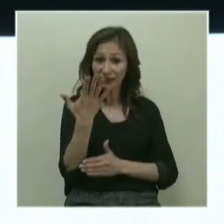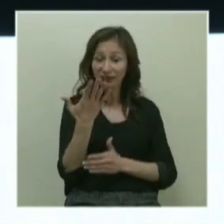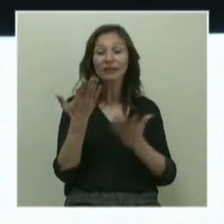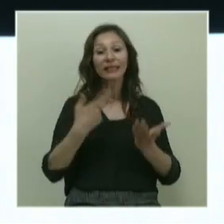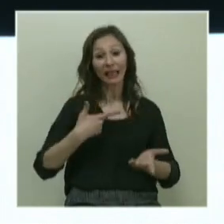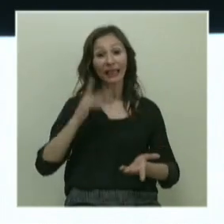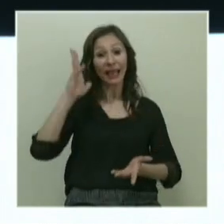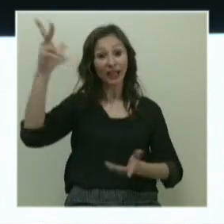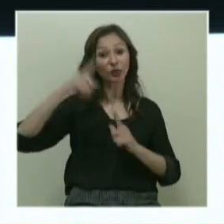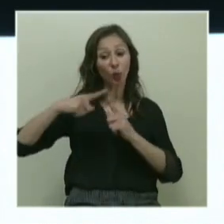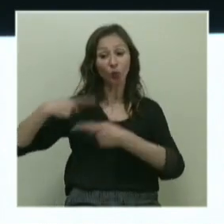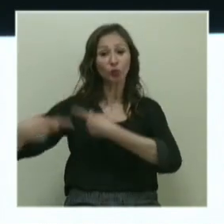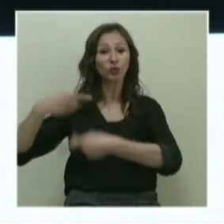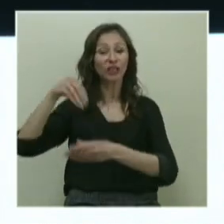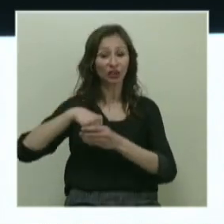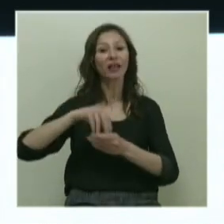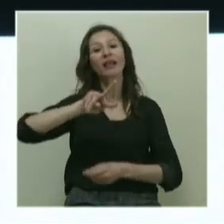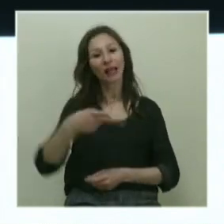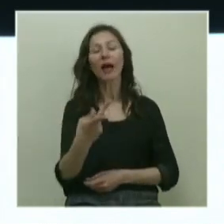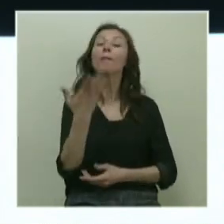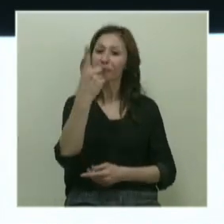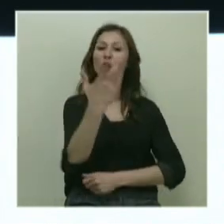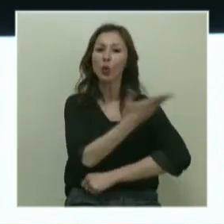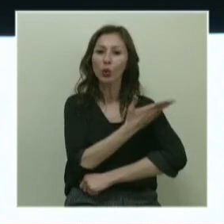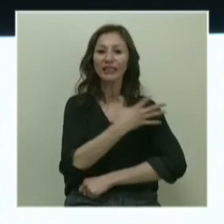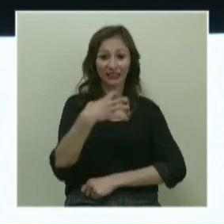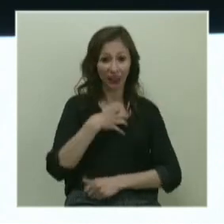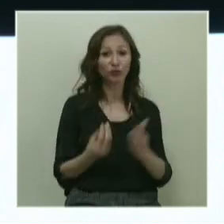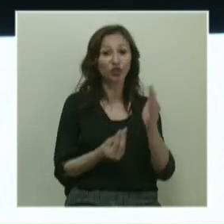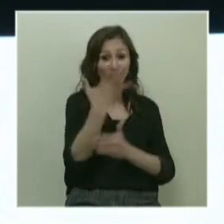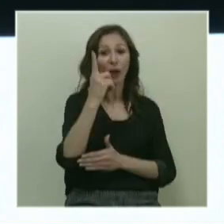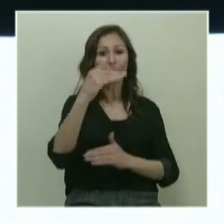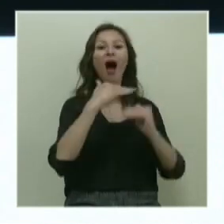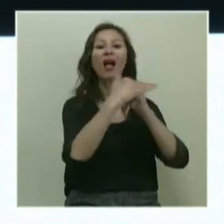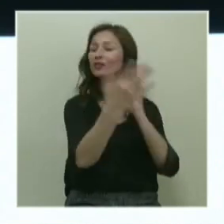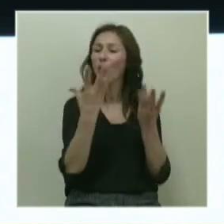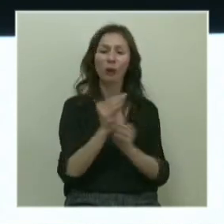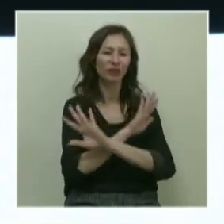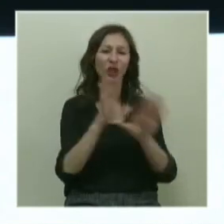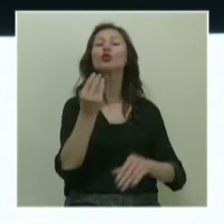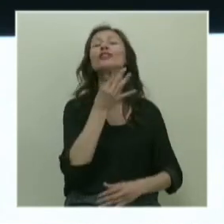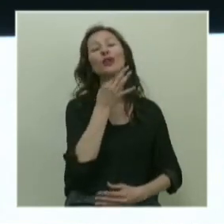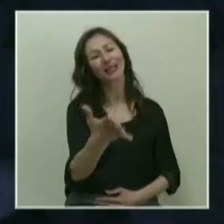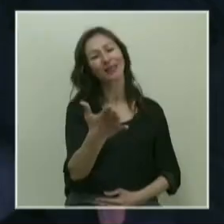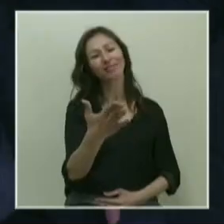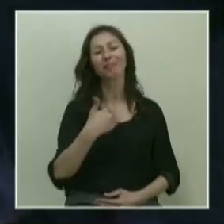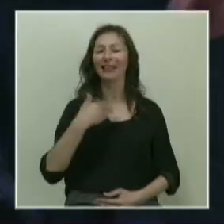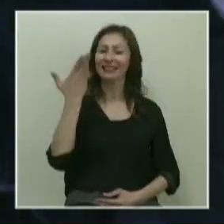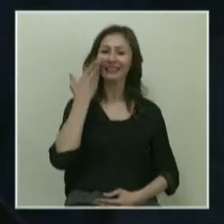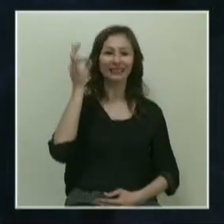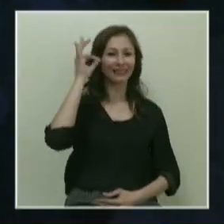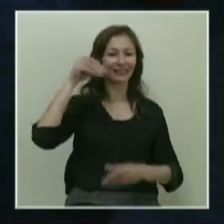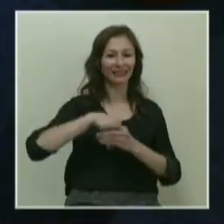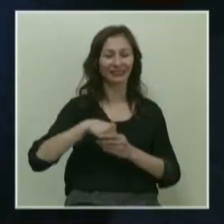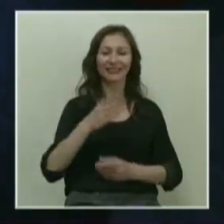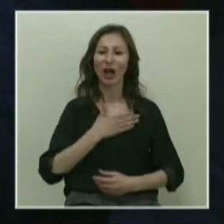kendi geleceğinize, torununuzun geleceğine ya da bir ülkeniz sahip çıkacağınız bir halkınız olmayacak. Çok teşekkür ederim beni dinlediğiniz için. Sağ